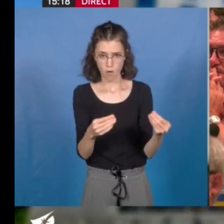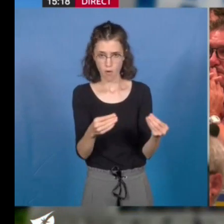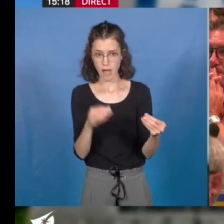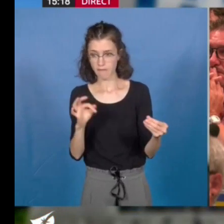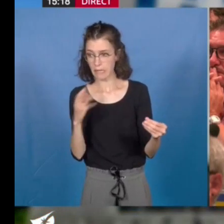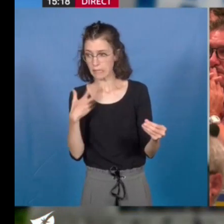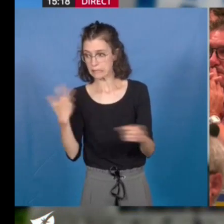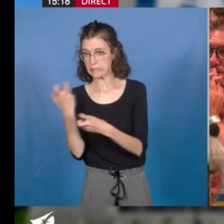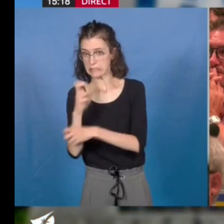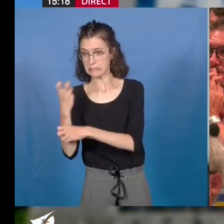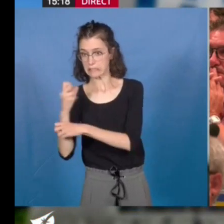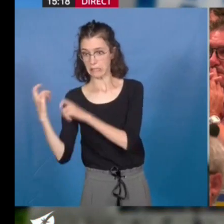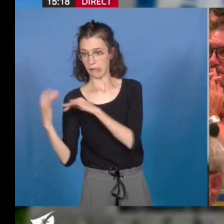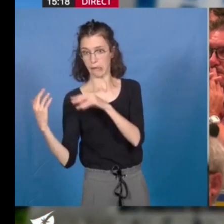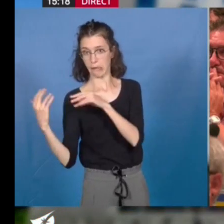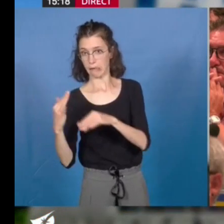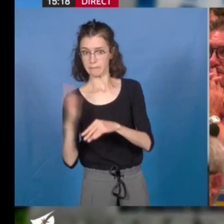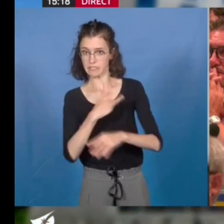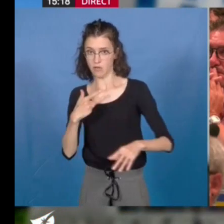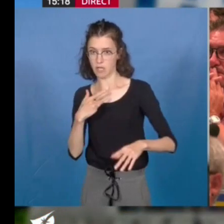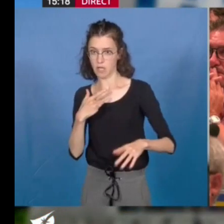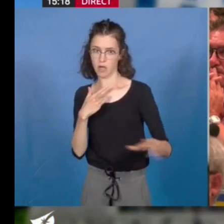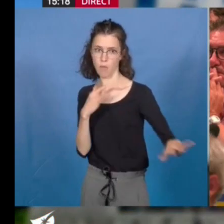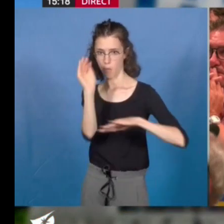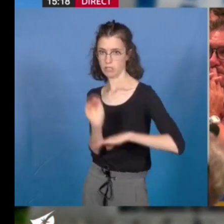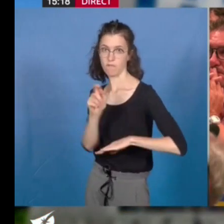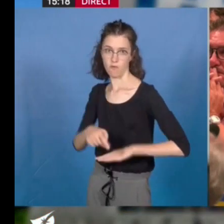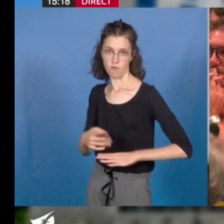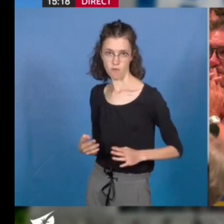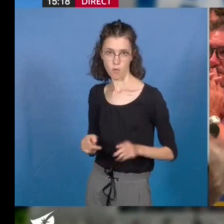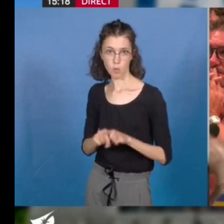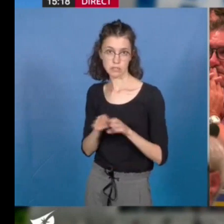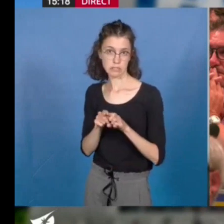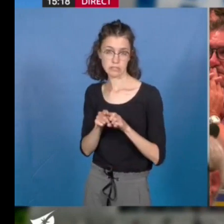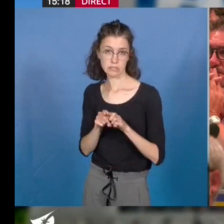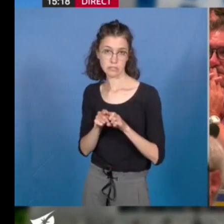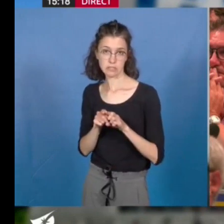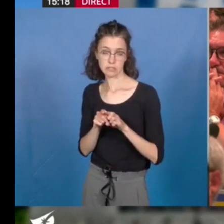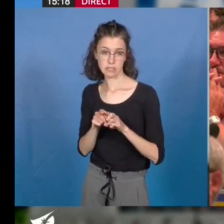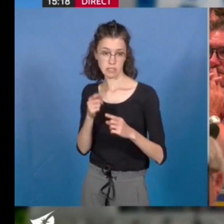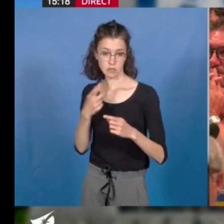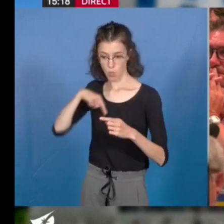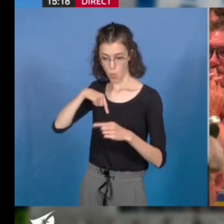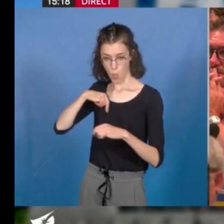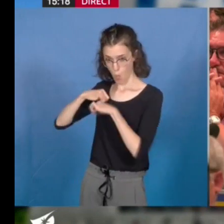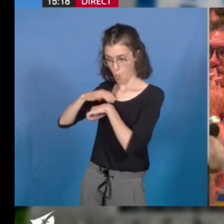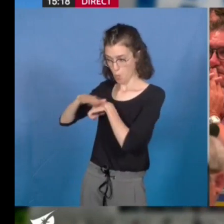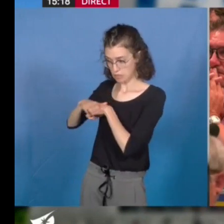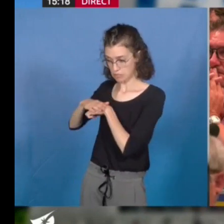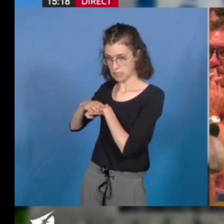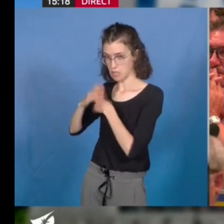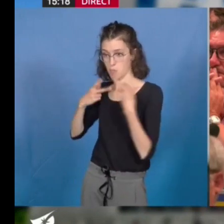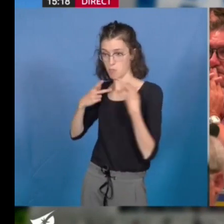Aussi, les questions liées à la santé doivent être prises en compte dans toutes nos politiques publiques. Notre